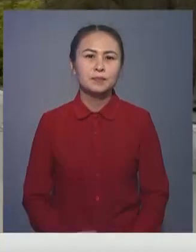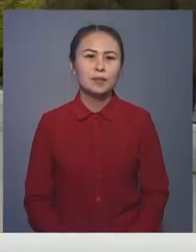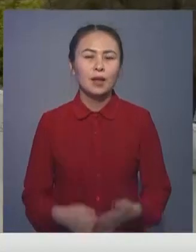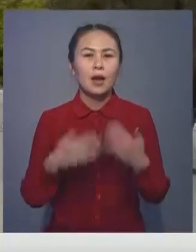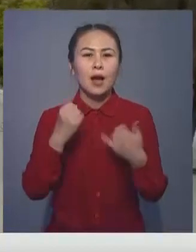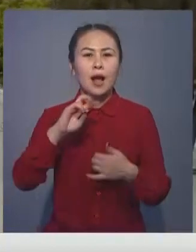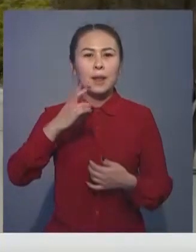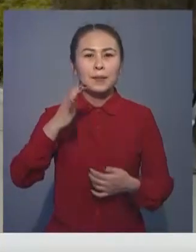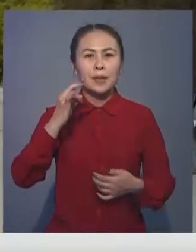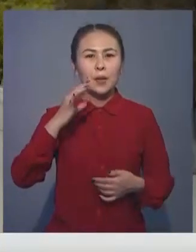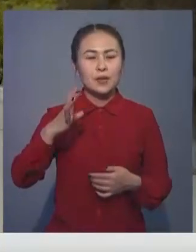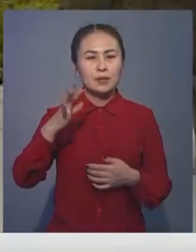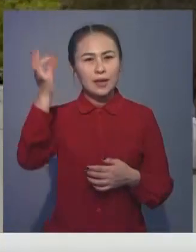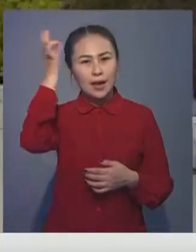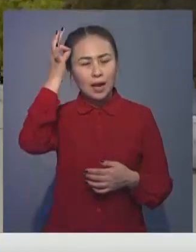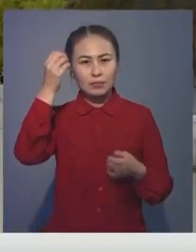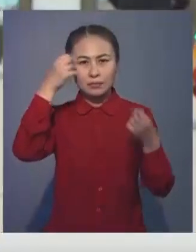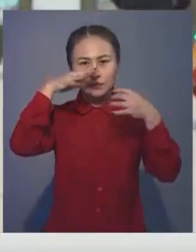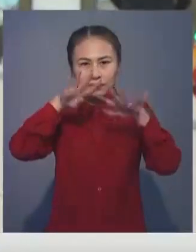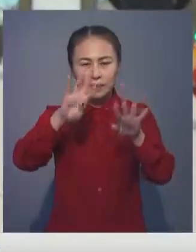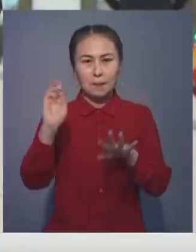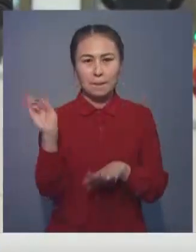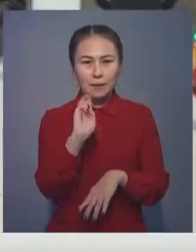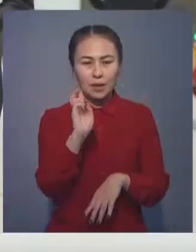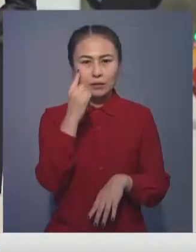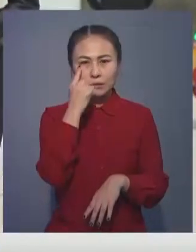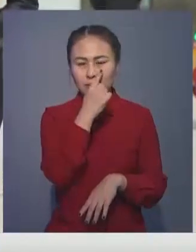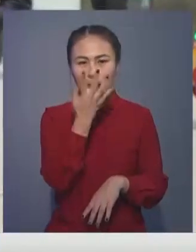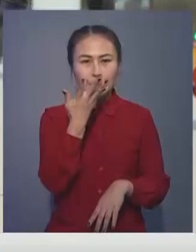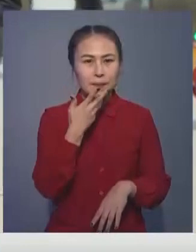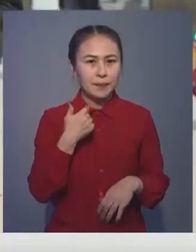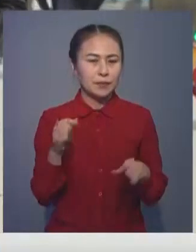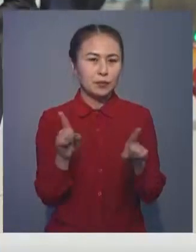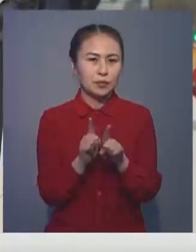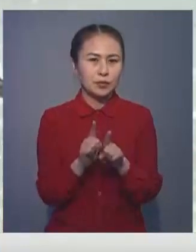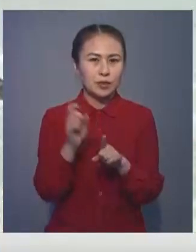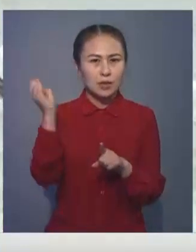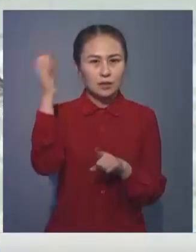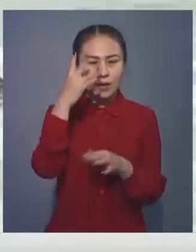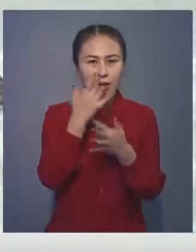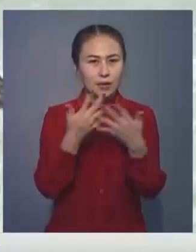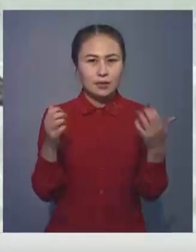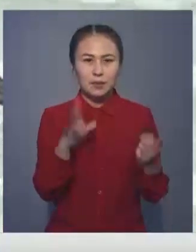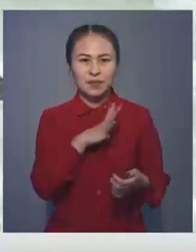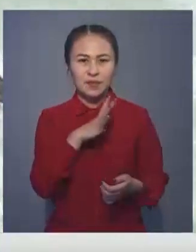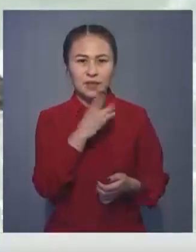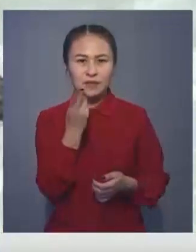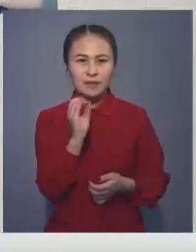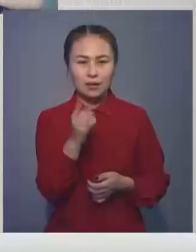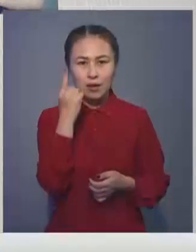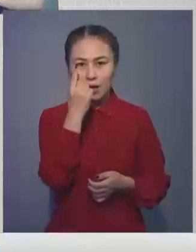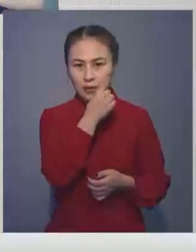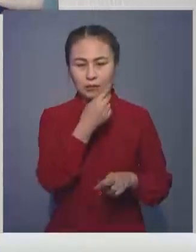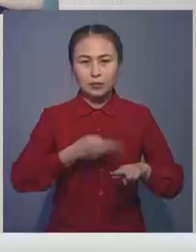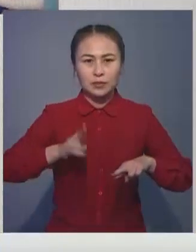Альбинос адамдардың тересі шашымен кірпігі ақ болса да, көздері түрлі түске еніп, көніне бірнеше өзгеретін қасиетке ем. Мұнда